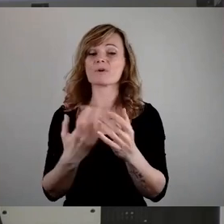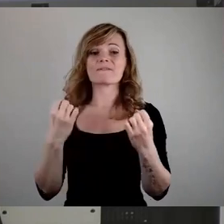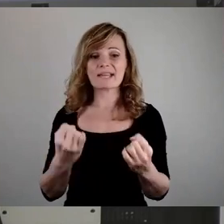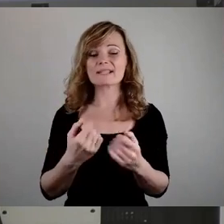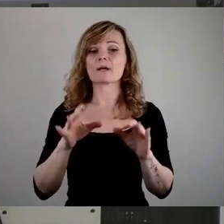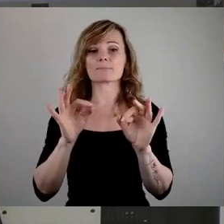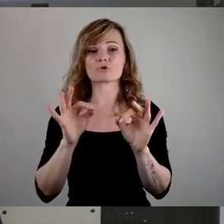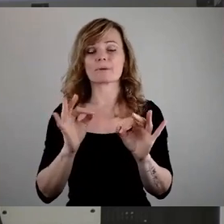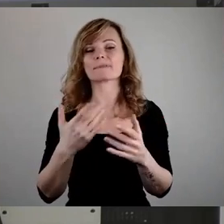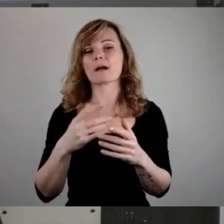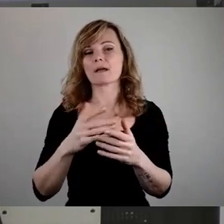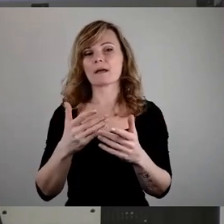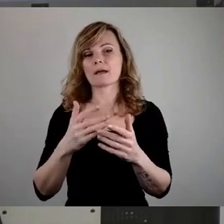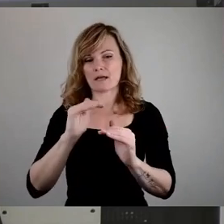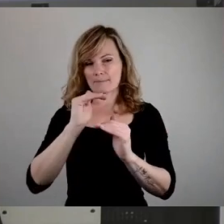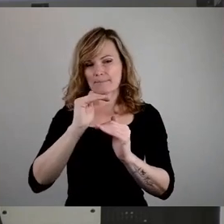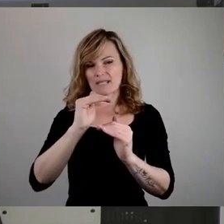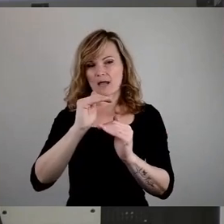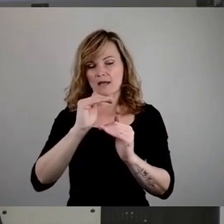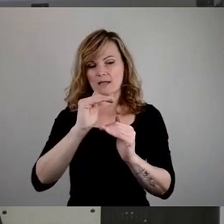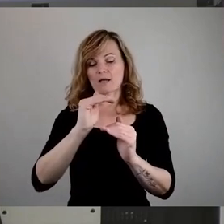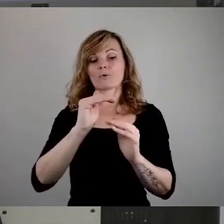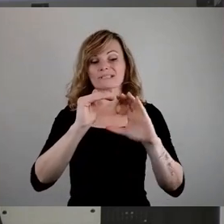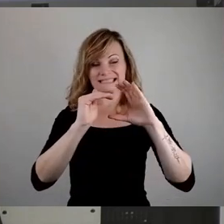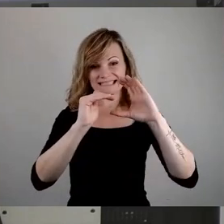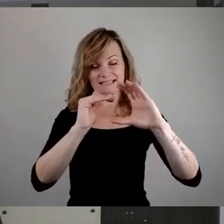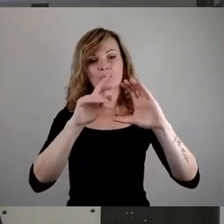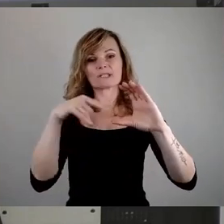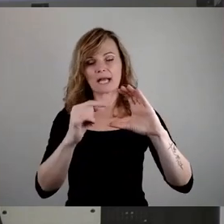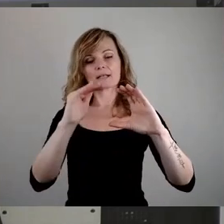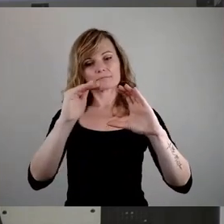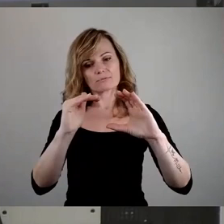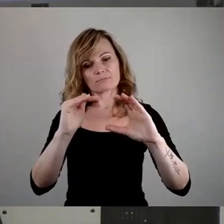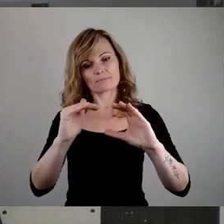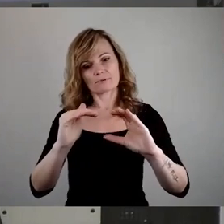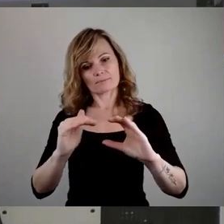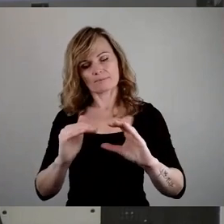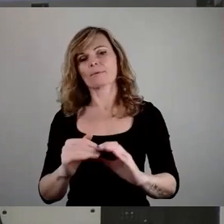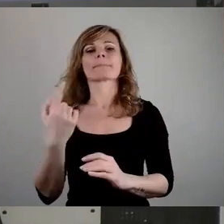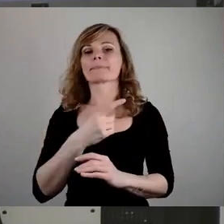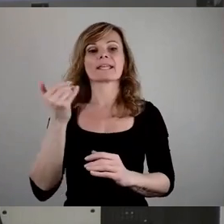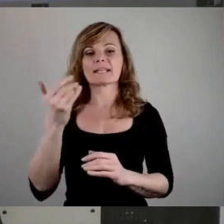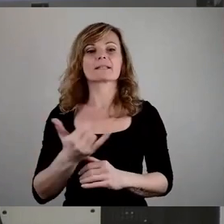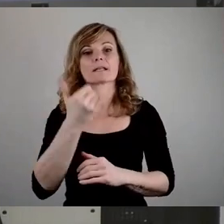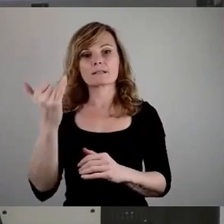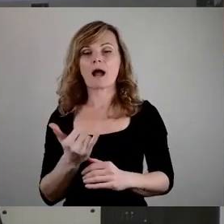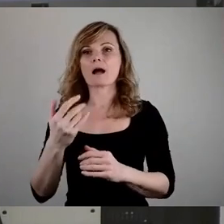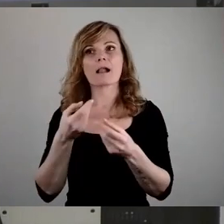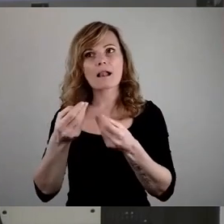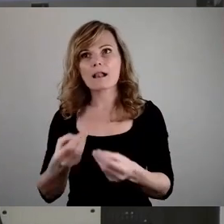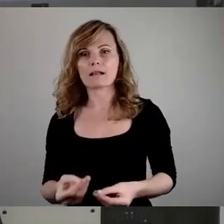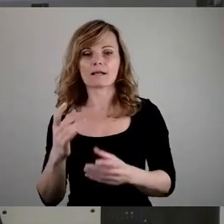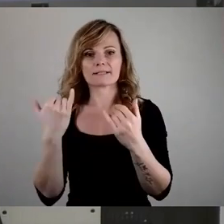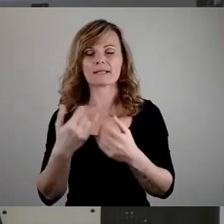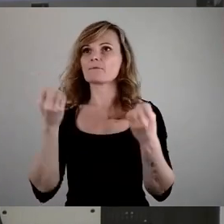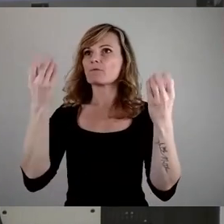Sockelbetrag genommen wird und von dem gehen wir dann sukzessive runter. Und damit beschäftigen wir uns nicht jedes Jahr damit. Jetzt haben wir auf wundersame Weise dafür gesorgt,